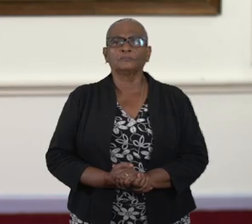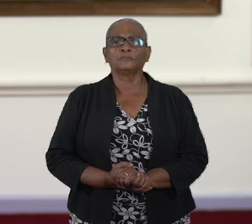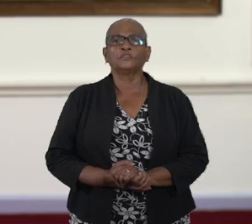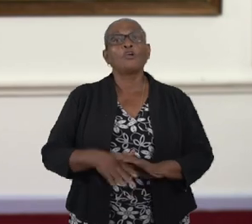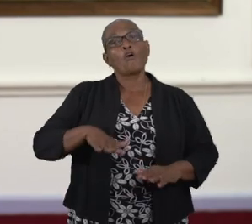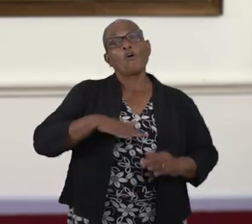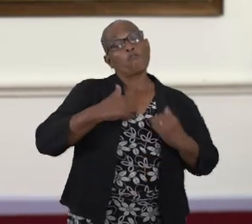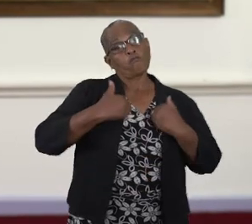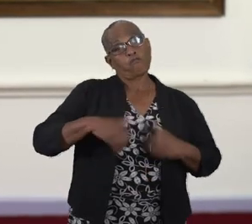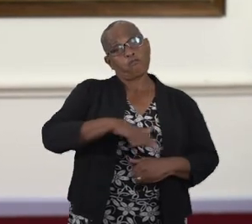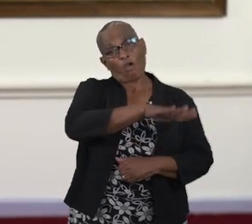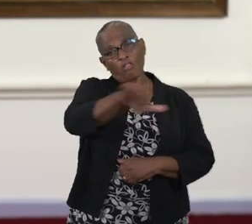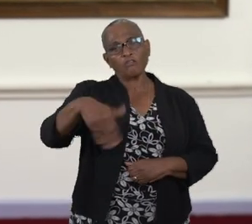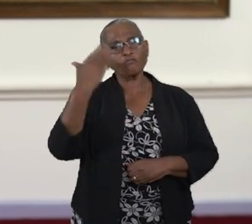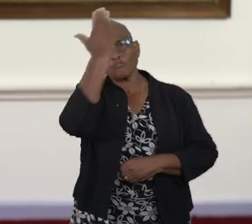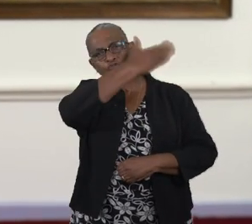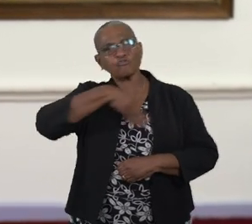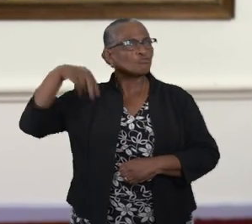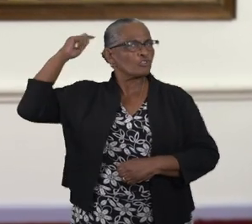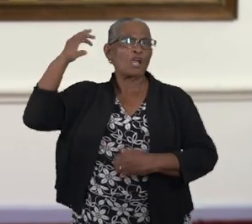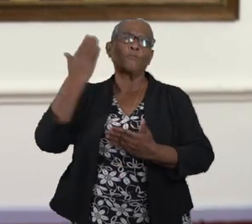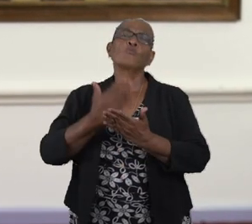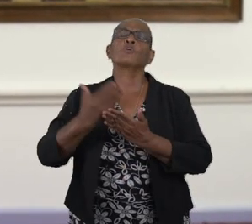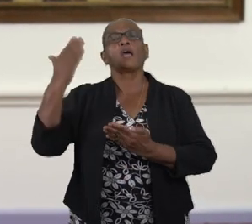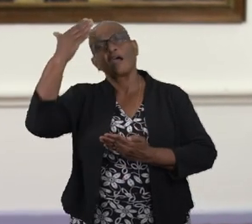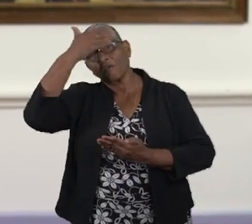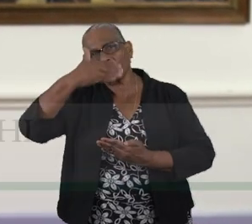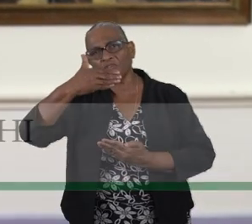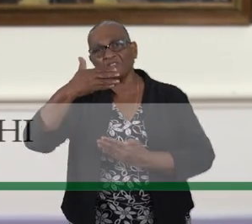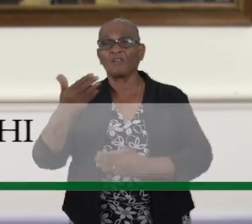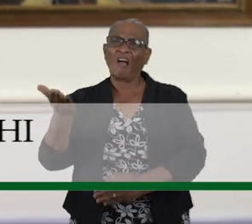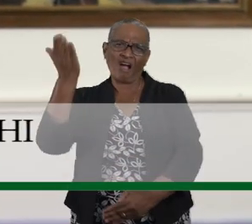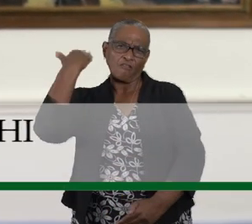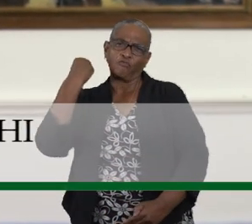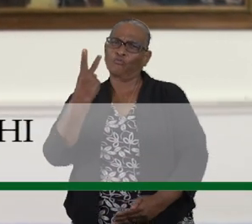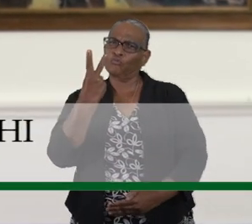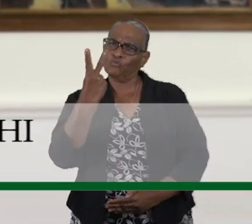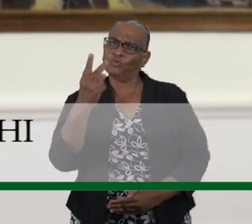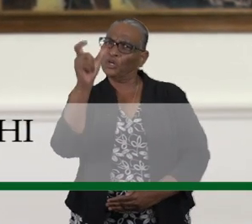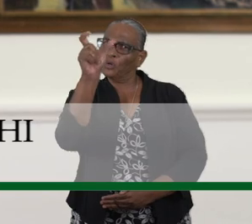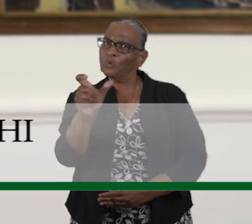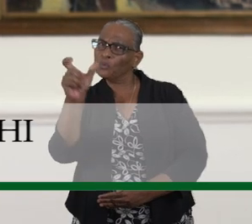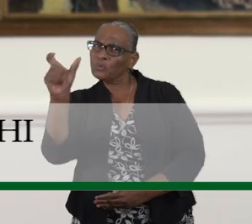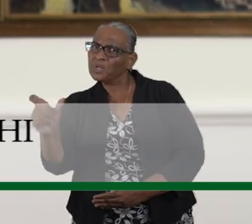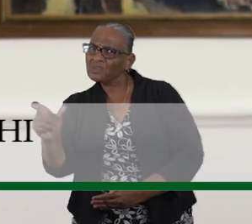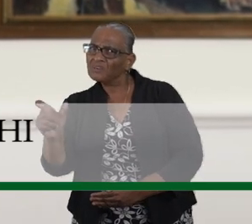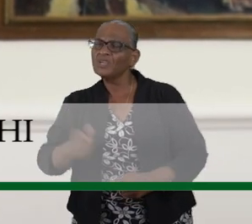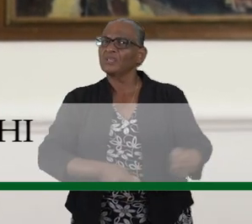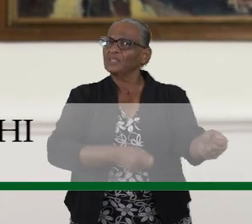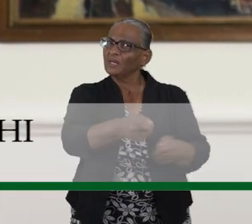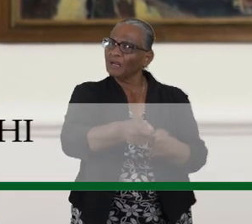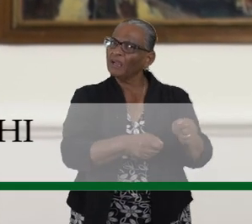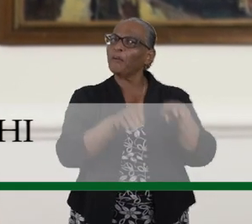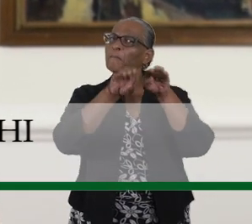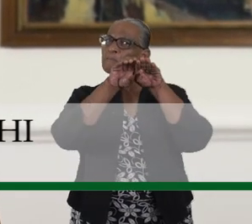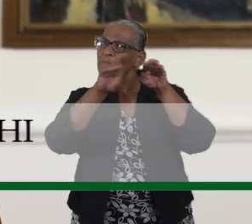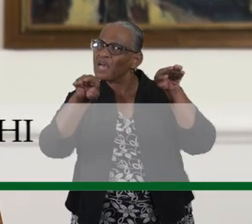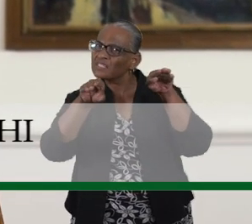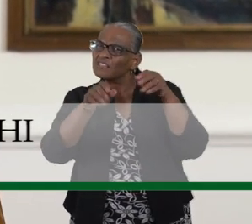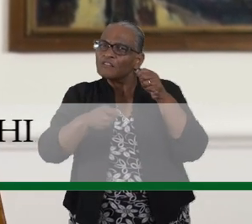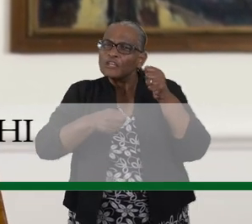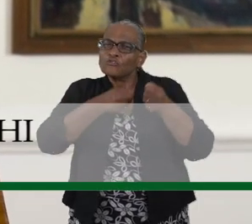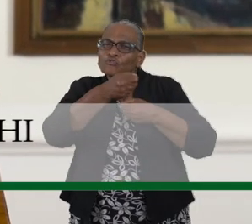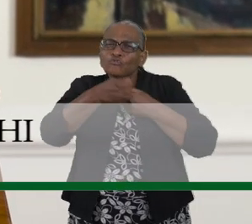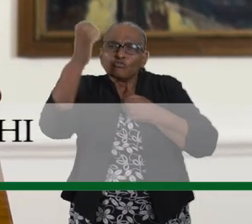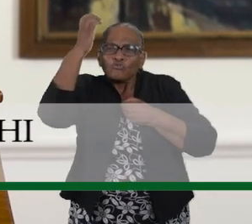Volk van Suriname, goedenavond. De afgelopen twee weken heeft de regering op basis van